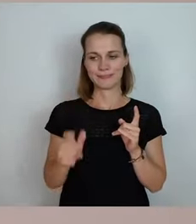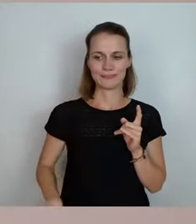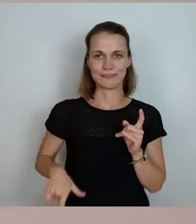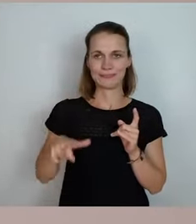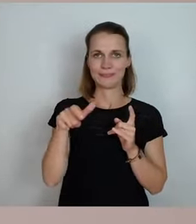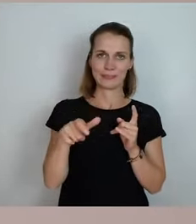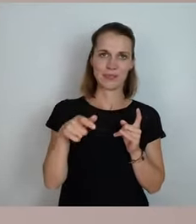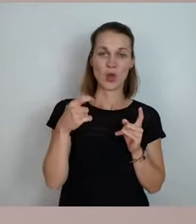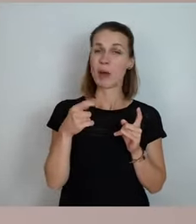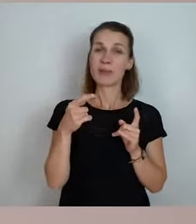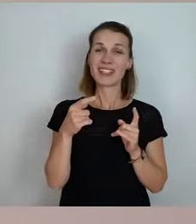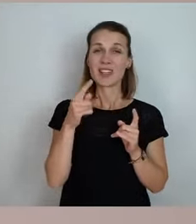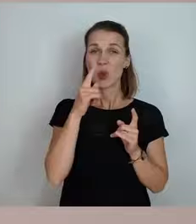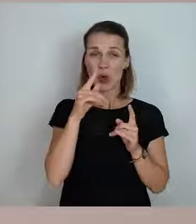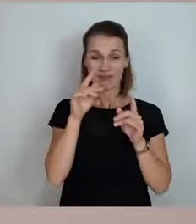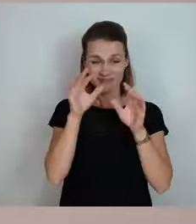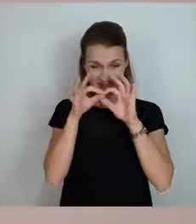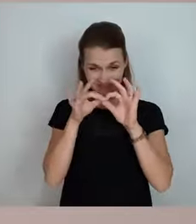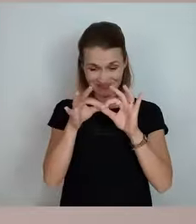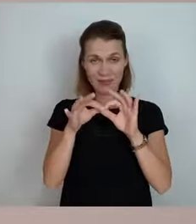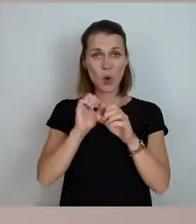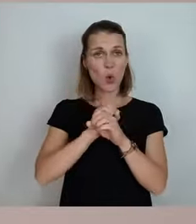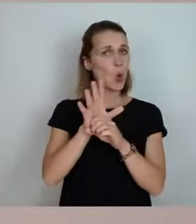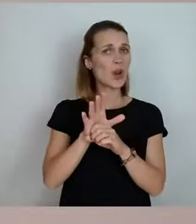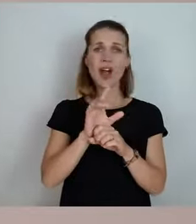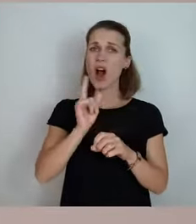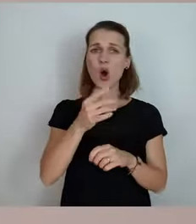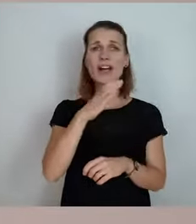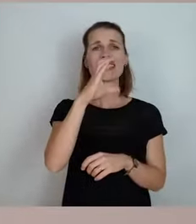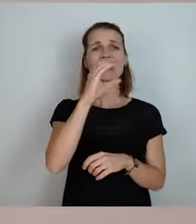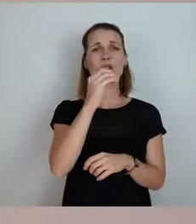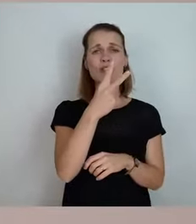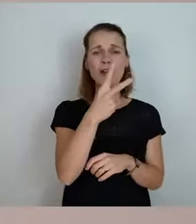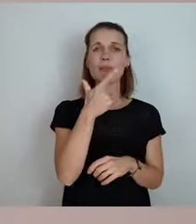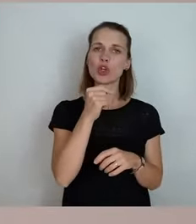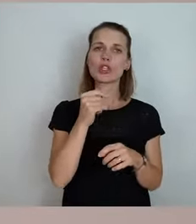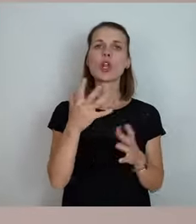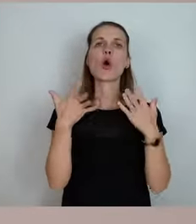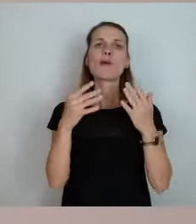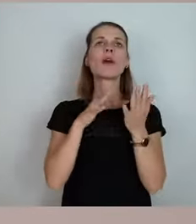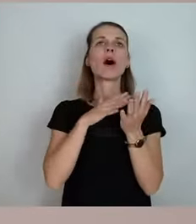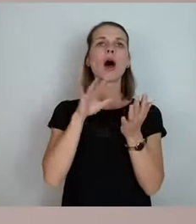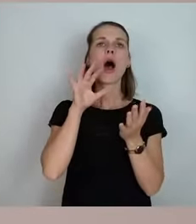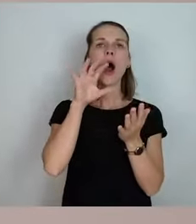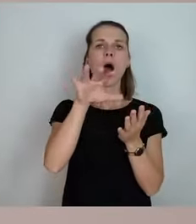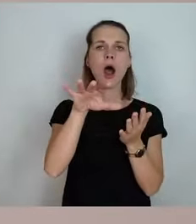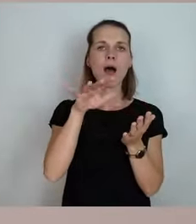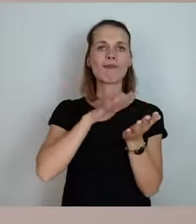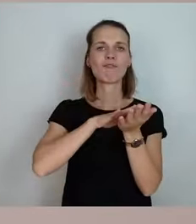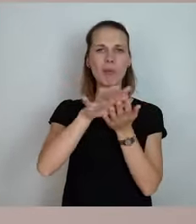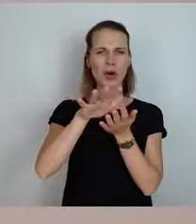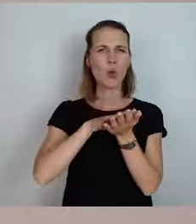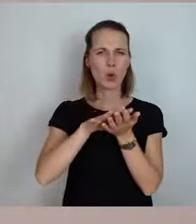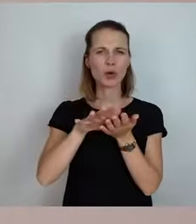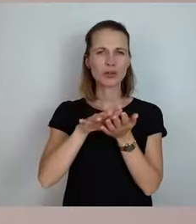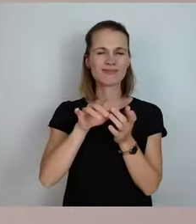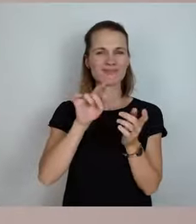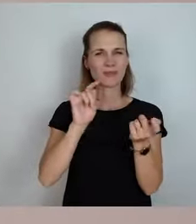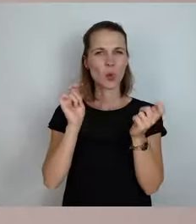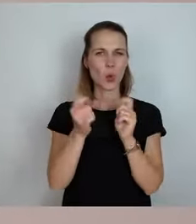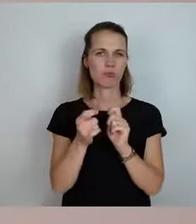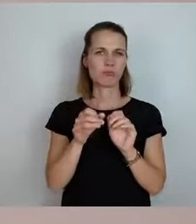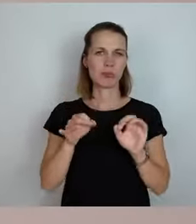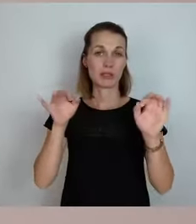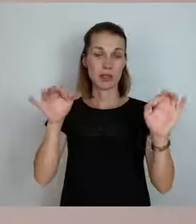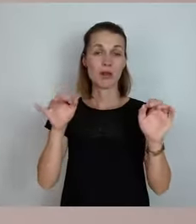Corona, hier geht es vor allem um CO2, also verbrauchte Luft. Und der Vorteil ist eben, dass die Anlagen Energie